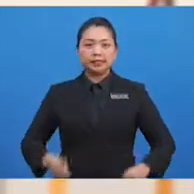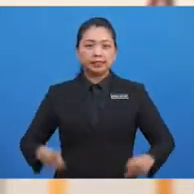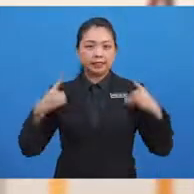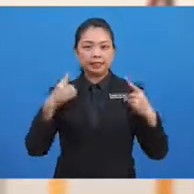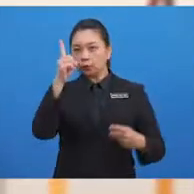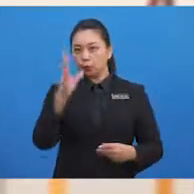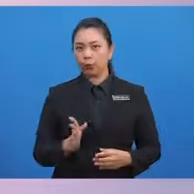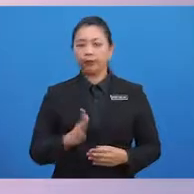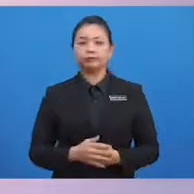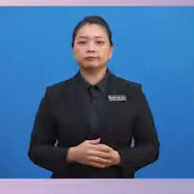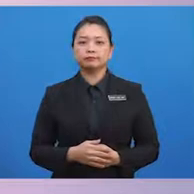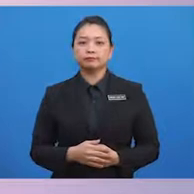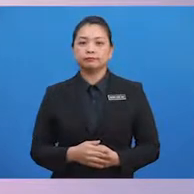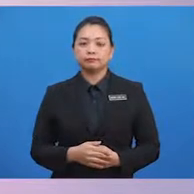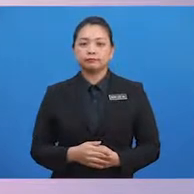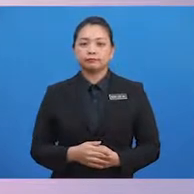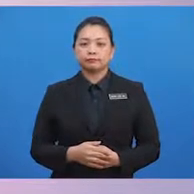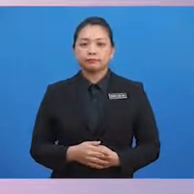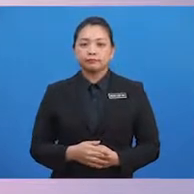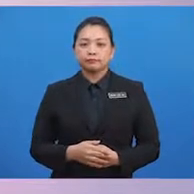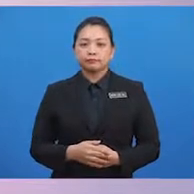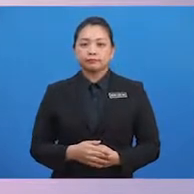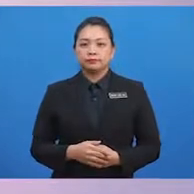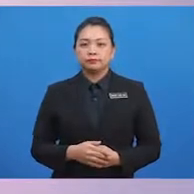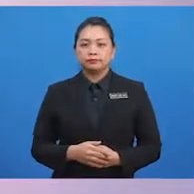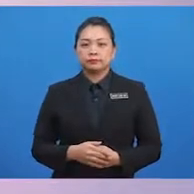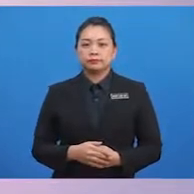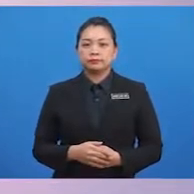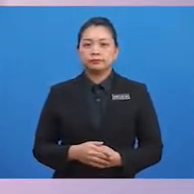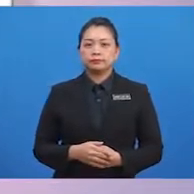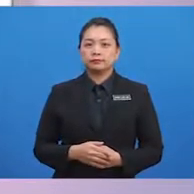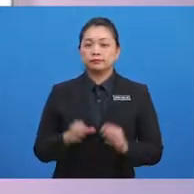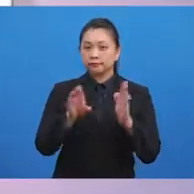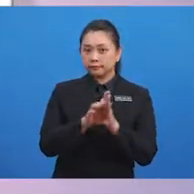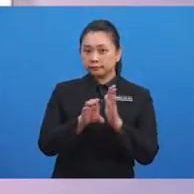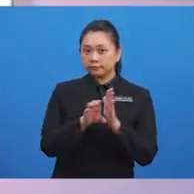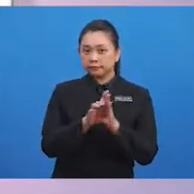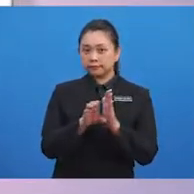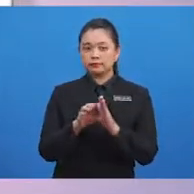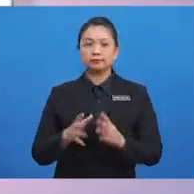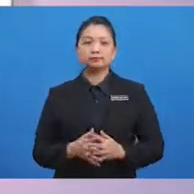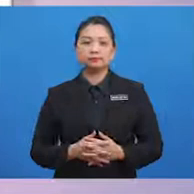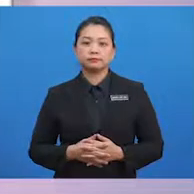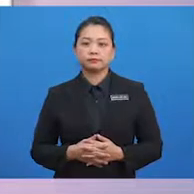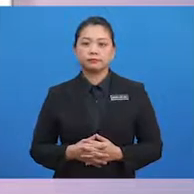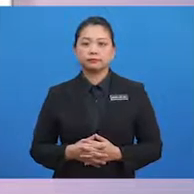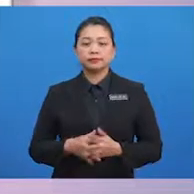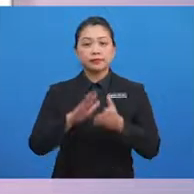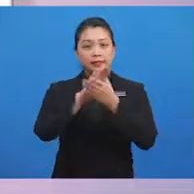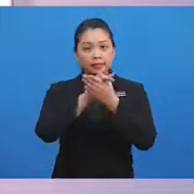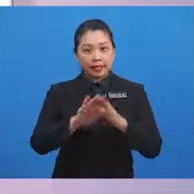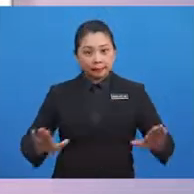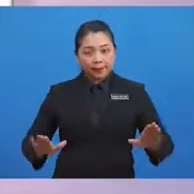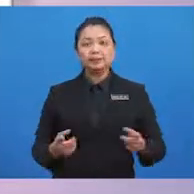Contohnya, sapaan yang diungkapkan seperti Selamat